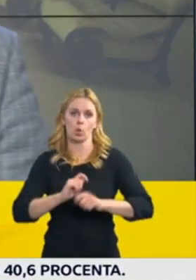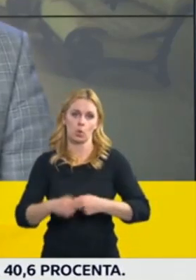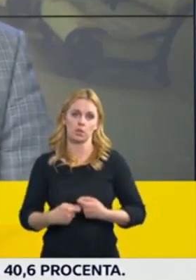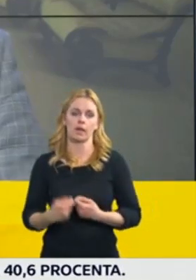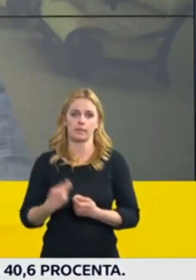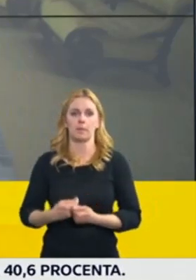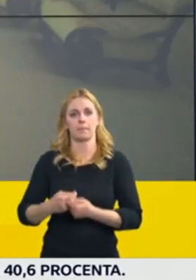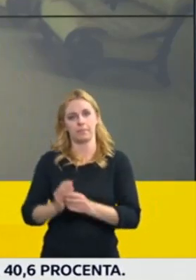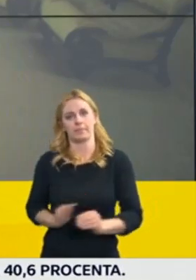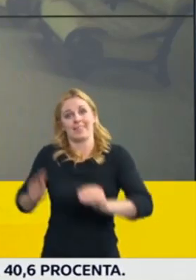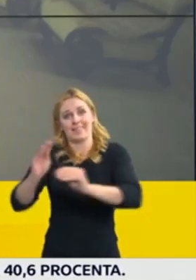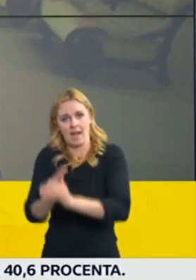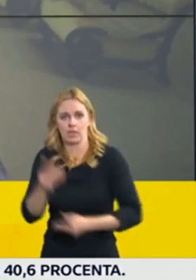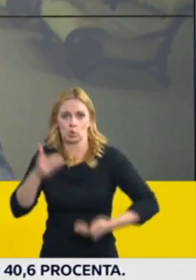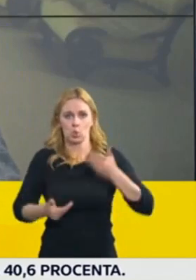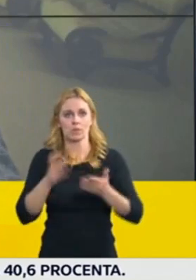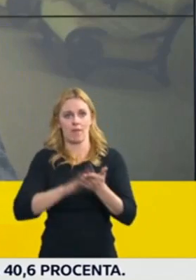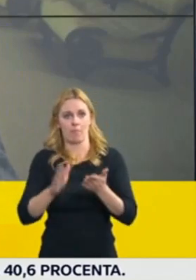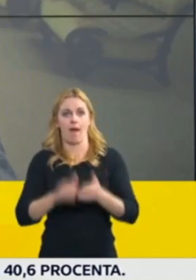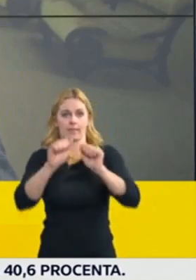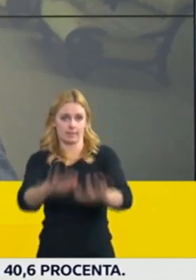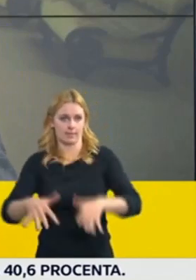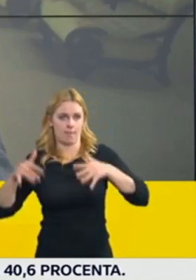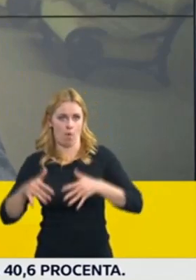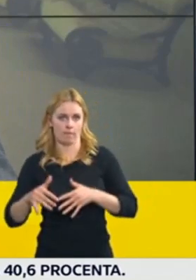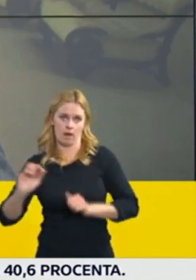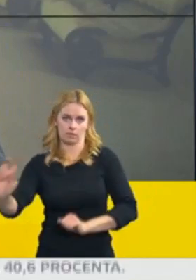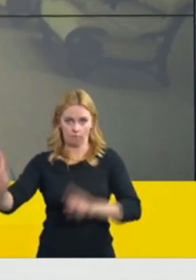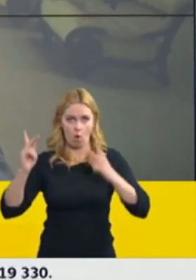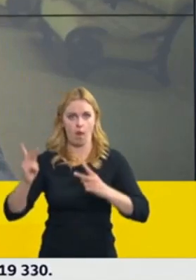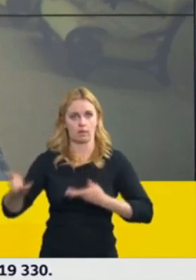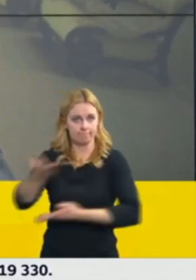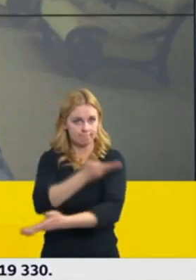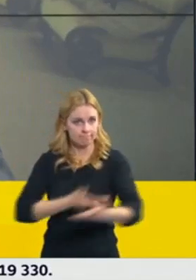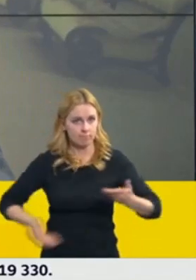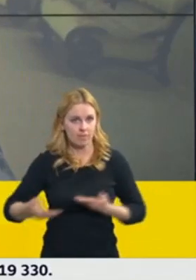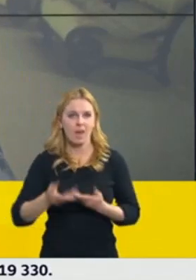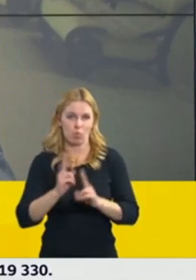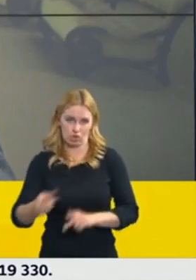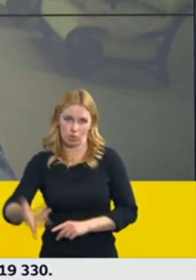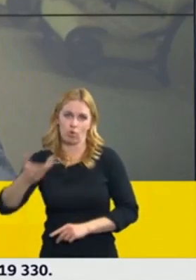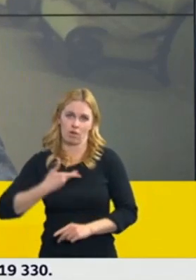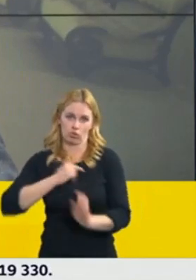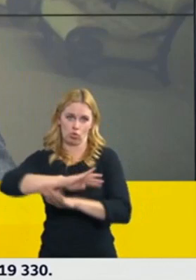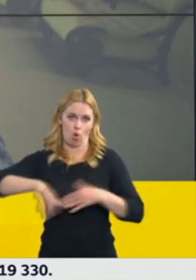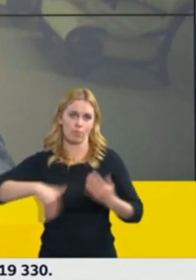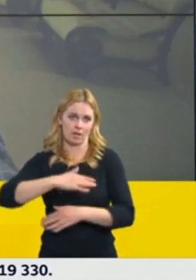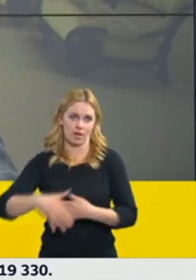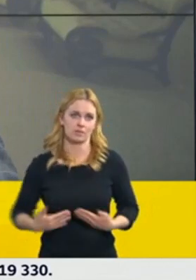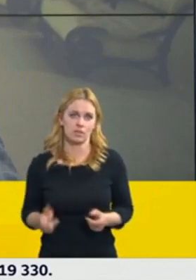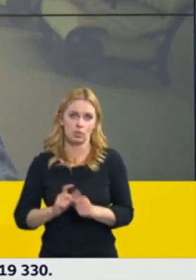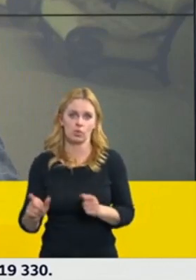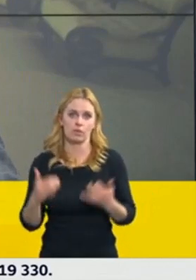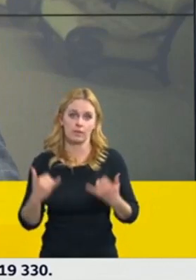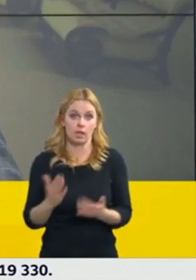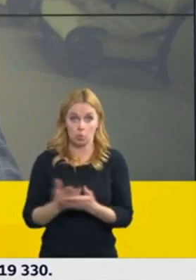a s tím se samozřejmě nepočítalo a může to být komplikace i vzhledem k tomu slíbenému, či aliozovému návratu studentů a